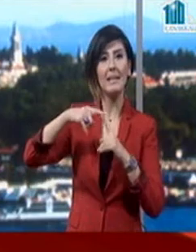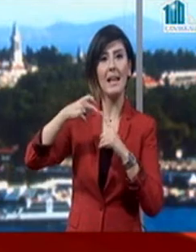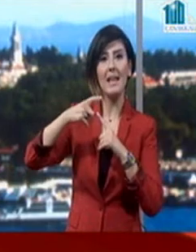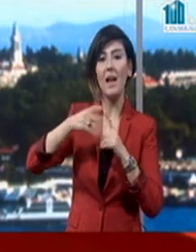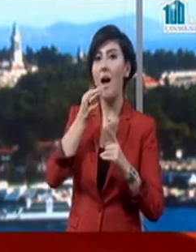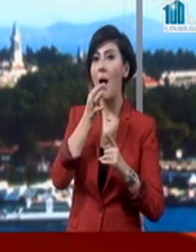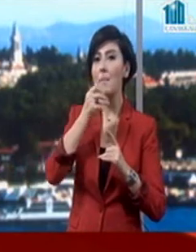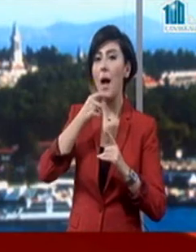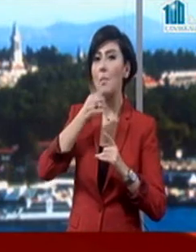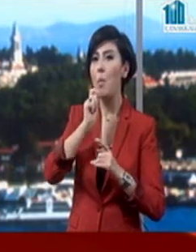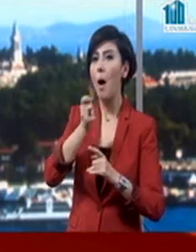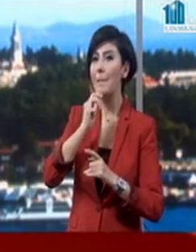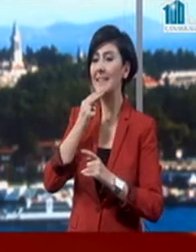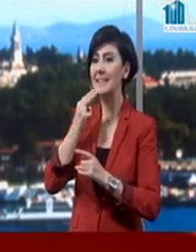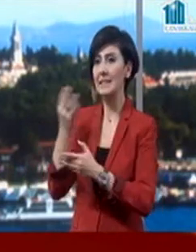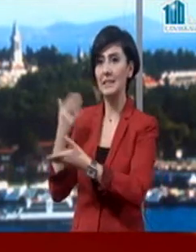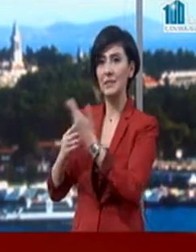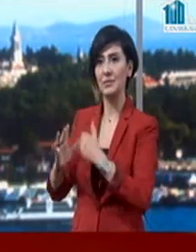muhabiri Özlem Coşar aktaracak.